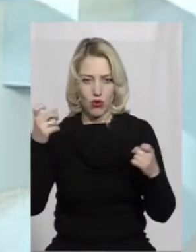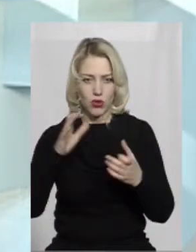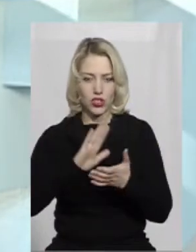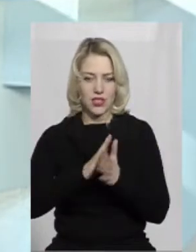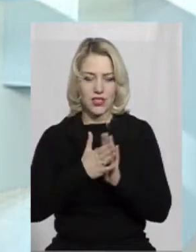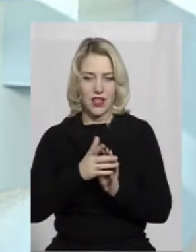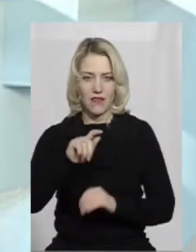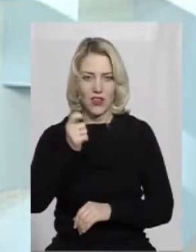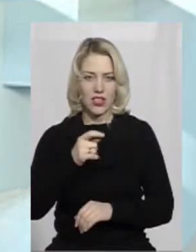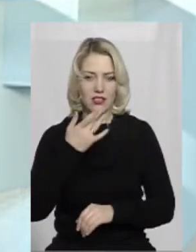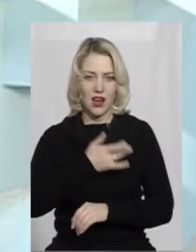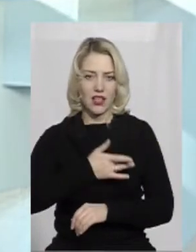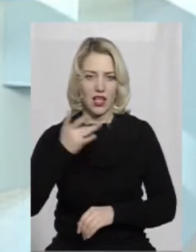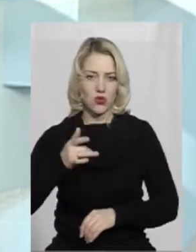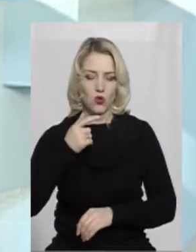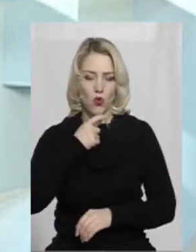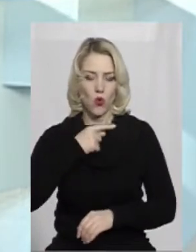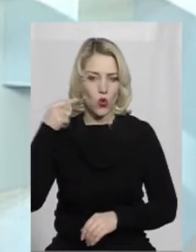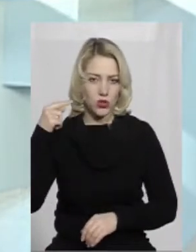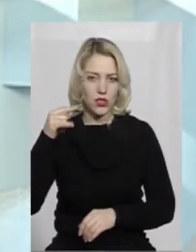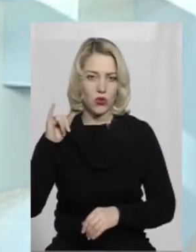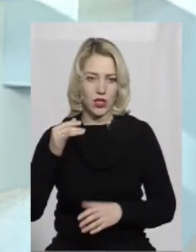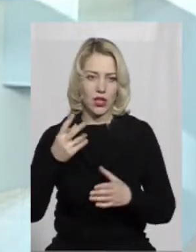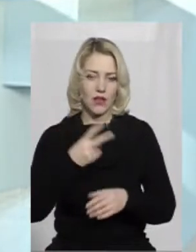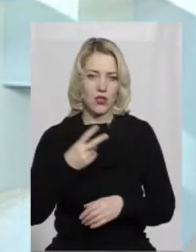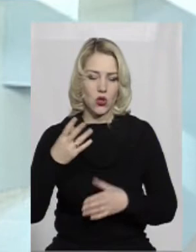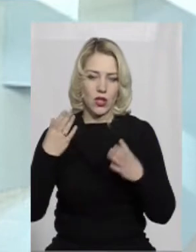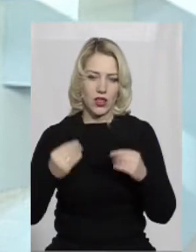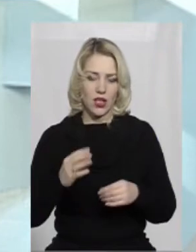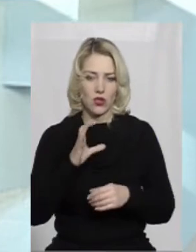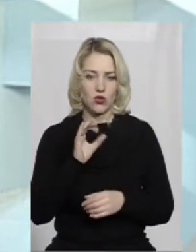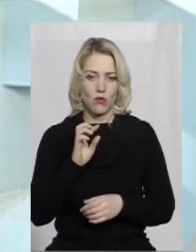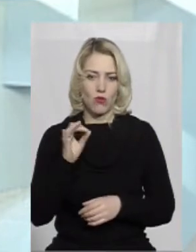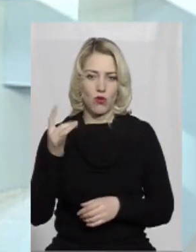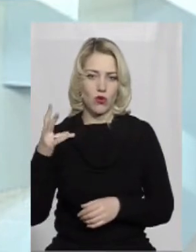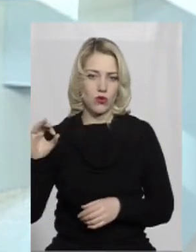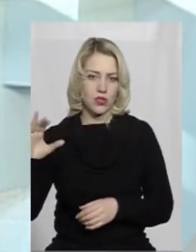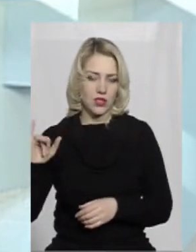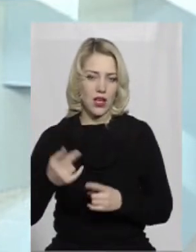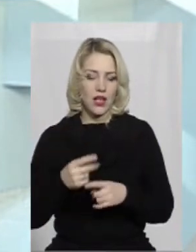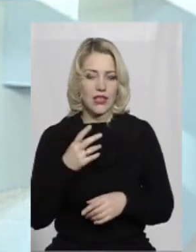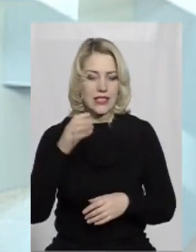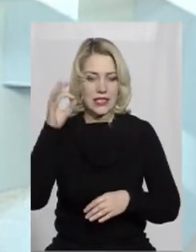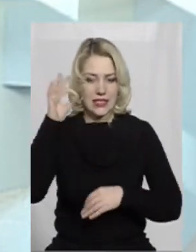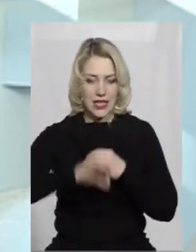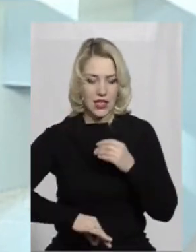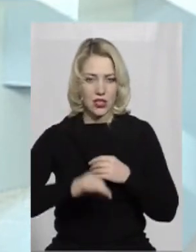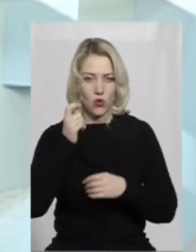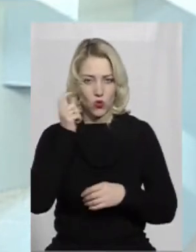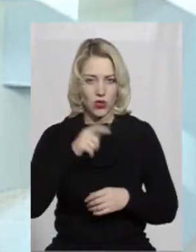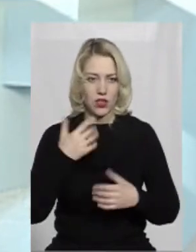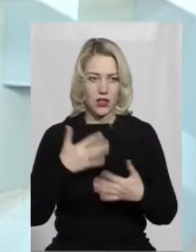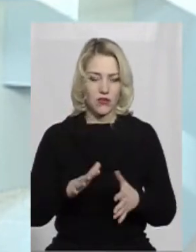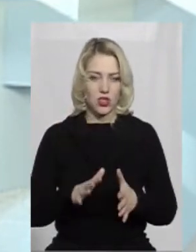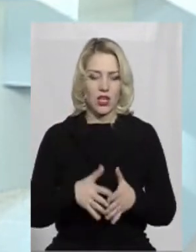стан війни з Радянською Росією і 22-го День Соборності. В Західній Україні в цей час вже розгорнулася